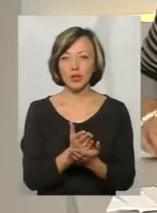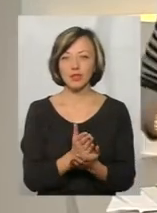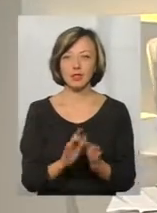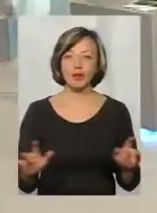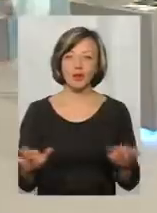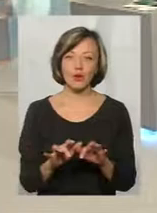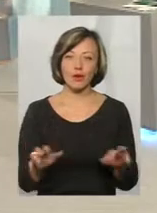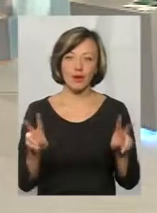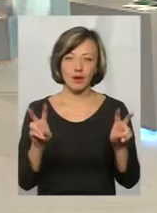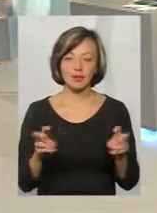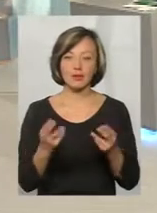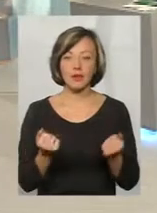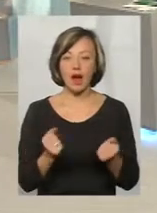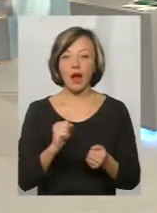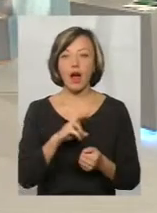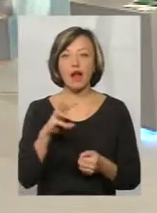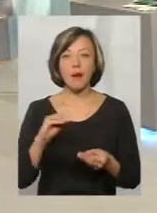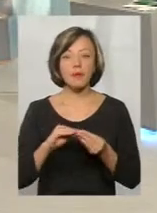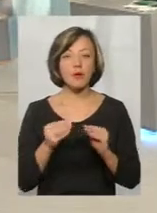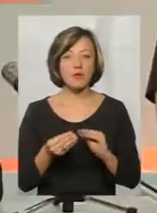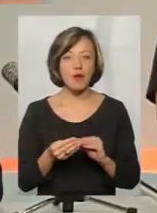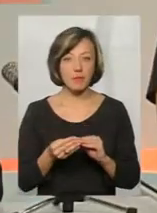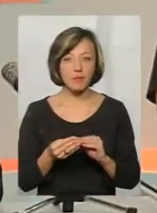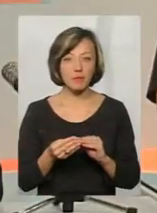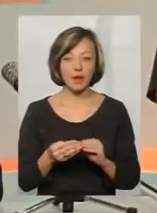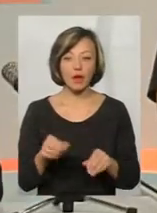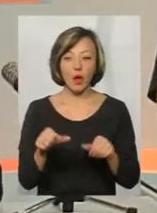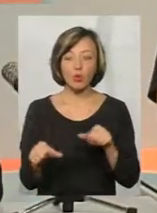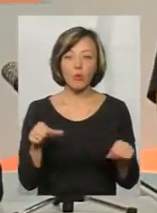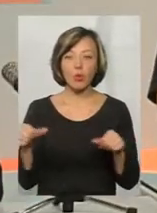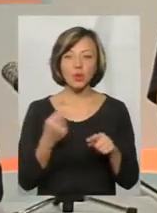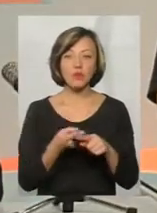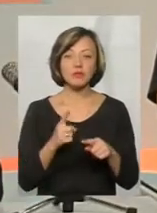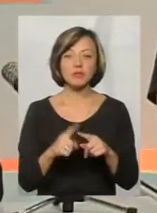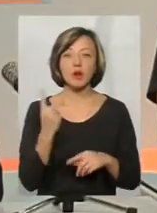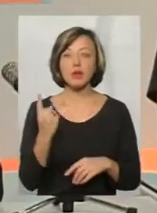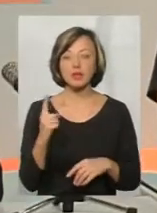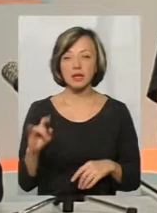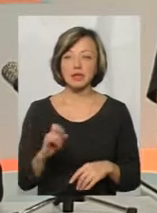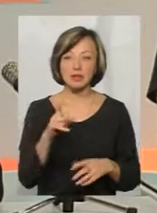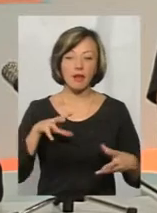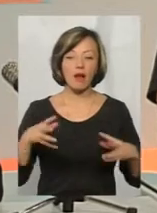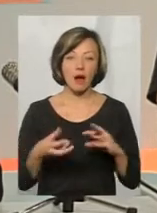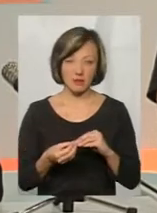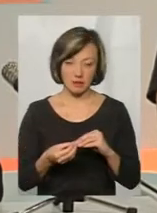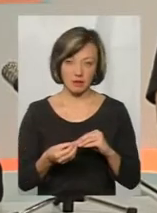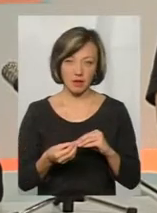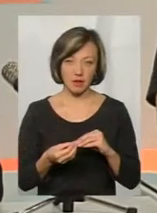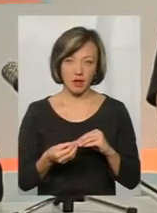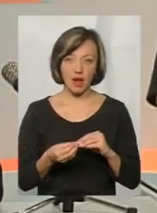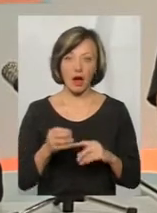Так і є. Але проблема... Тобто, кнопкодавство – це один з наслідків. А